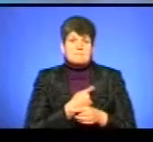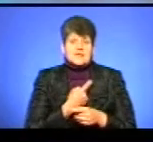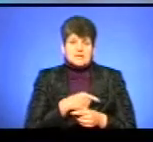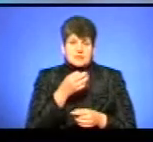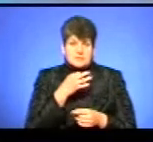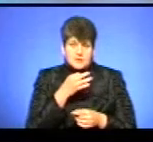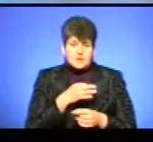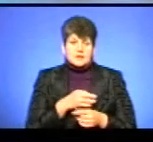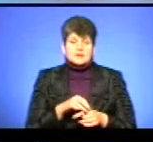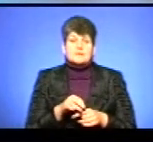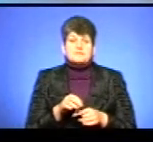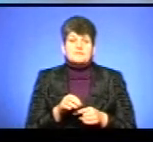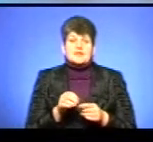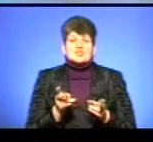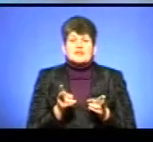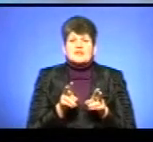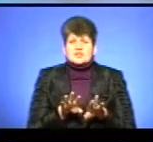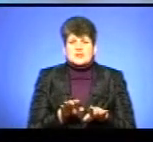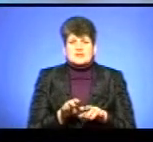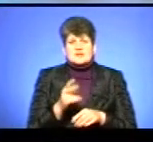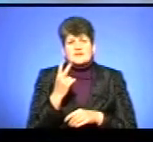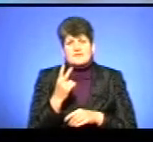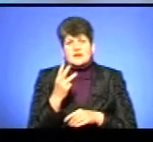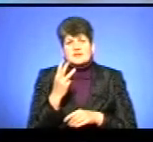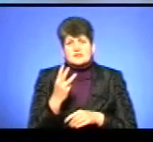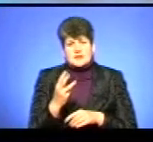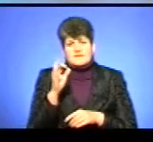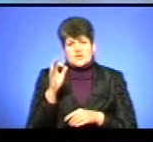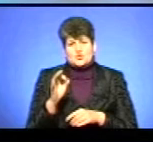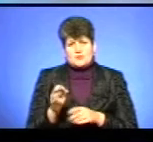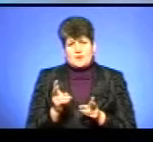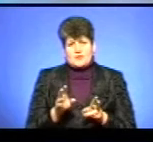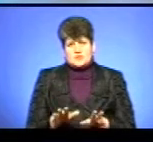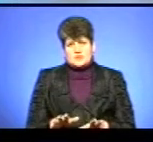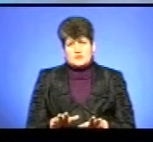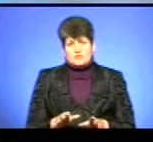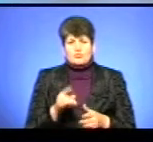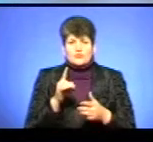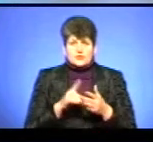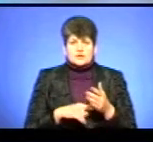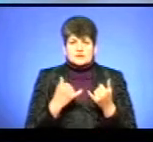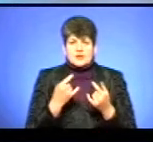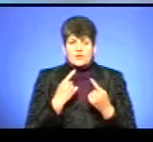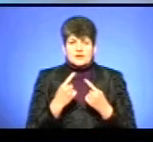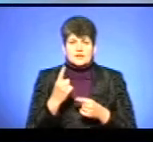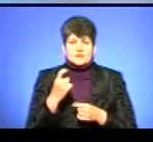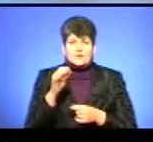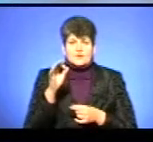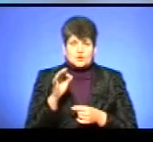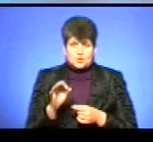вироби медичного призначення залишається 2-3 максимум відсотки. Тому, повірте, зараз говорити за 100%